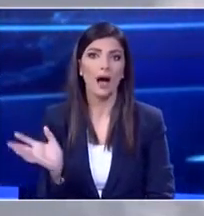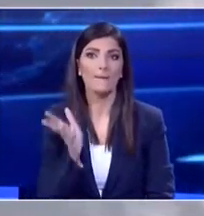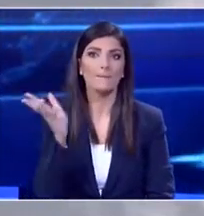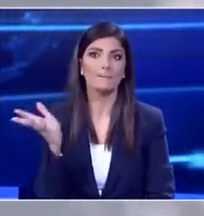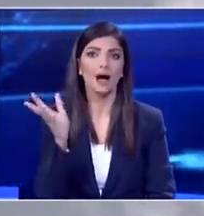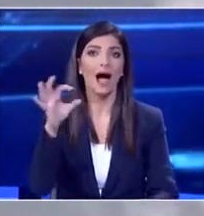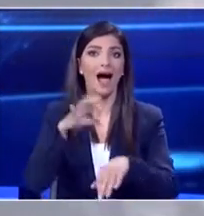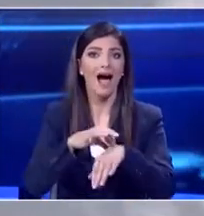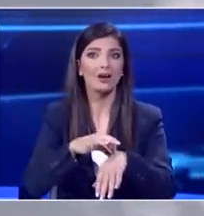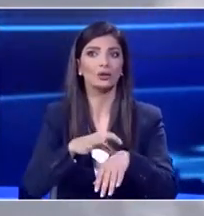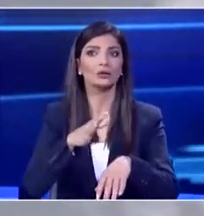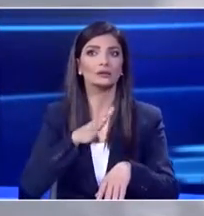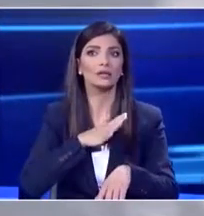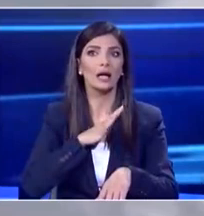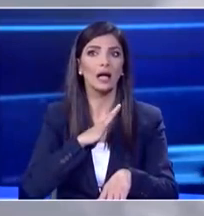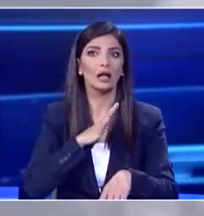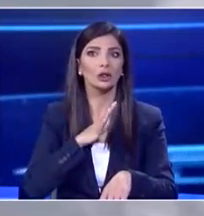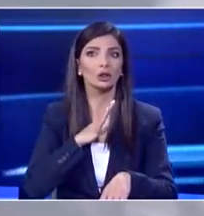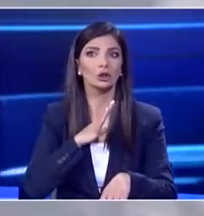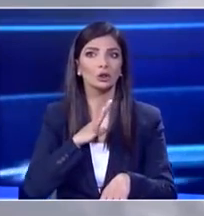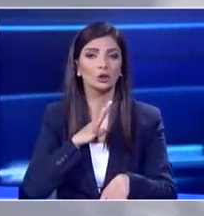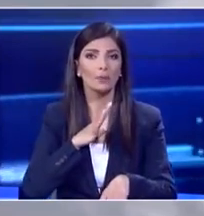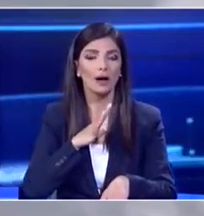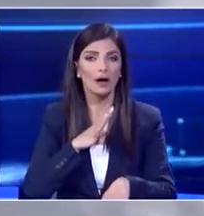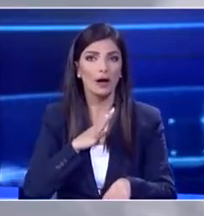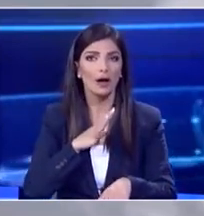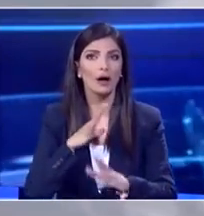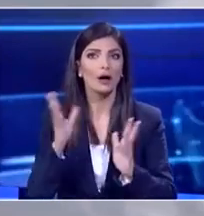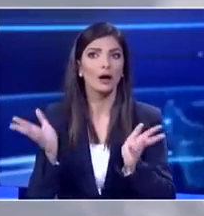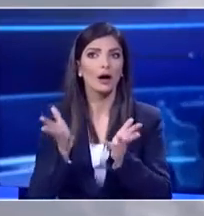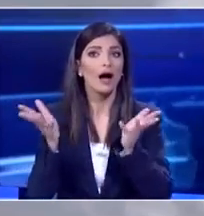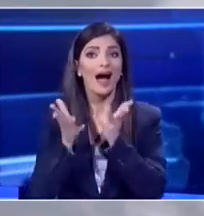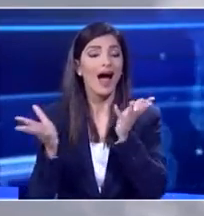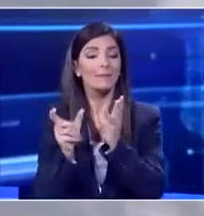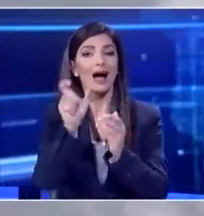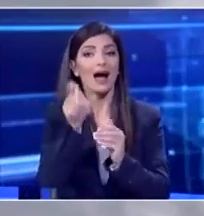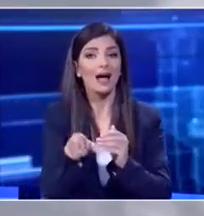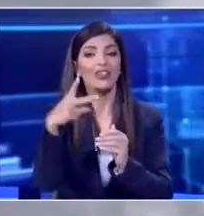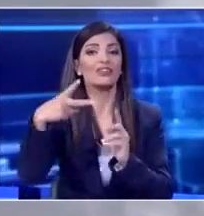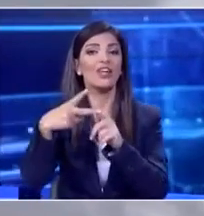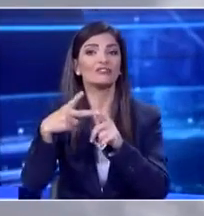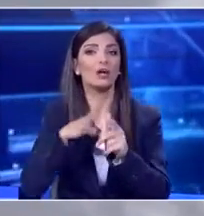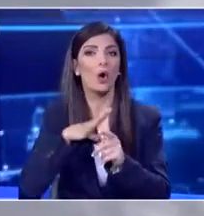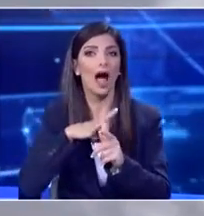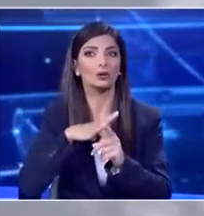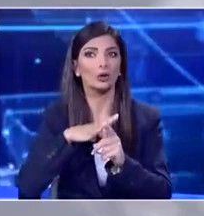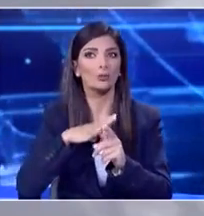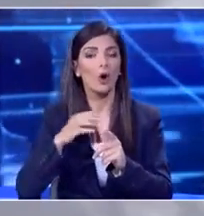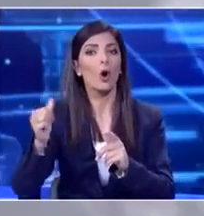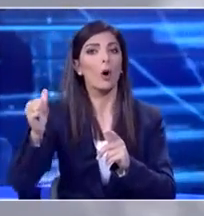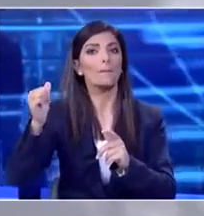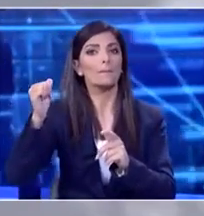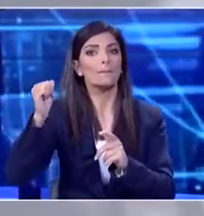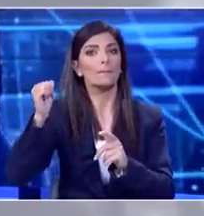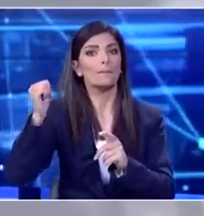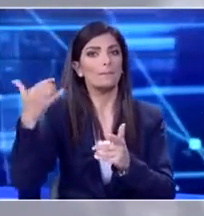Πιθανόν ναι όταν λέμε επαγγελματίες υγείας ναι μέχρι τις τελευταίες 4-5 μέρες από την περασμένη Τετάρτη που ήρθεν πίσω και πήγε δουλειά